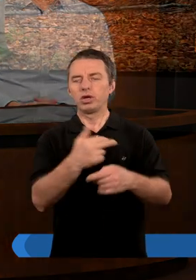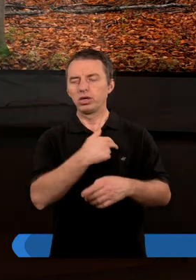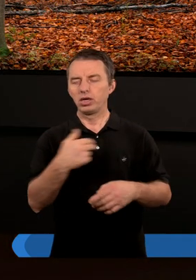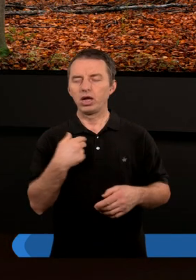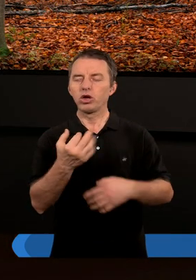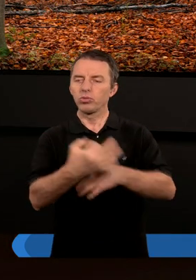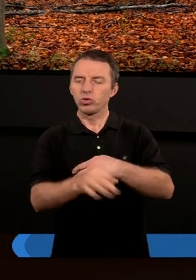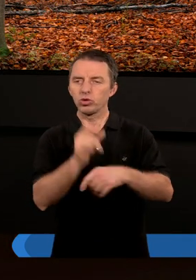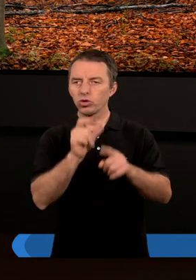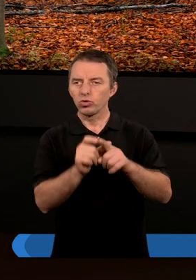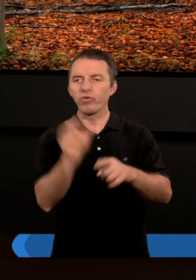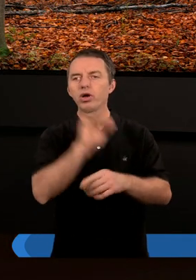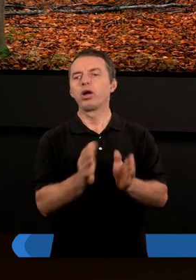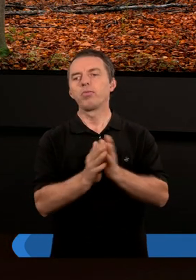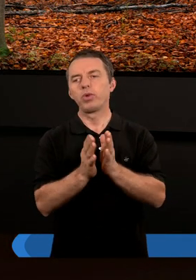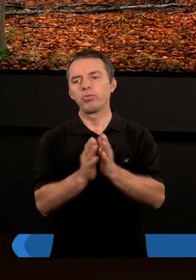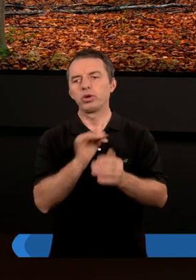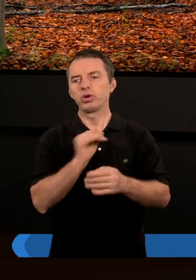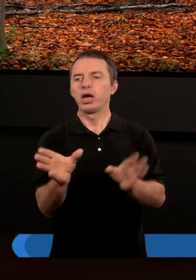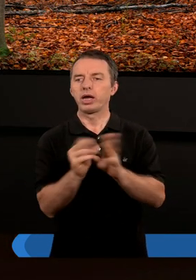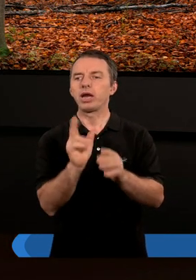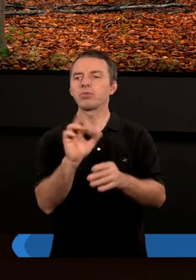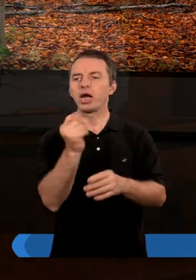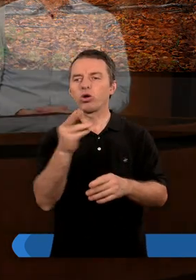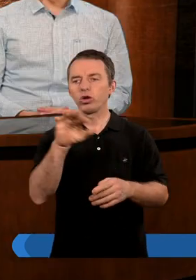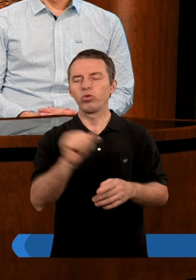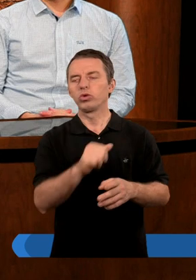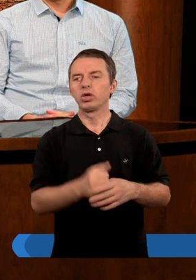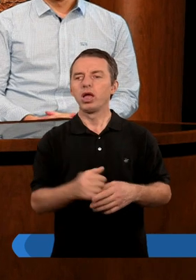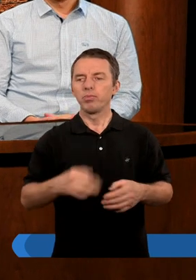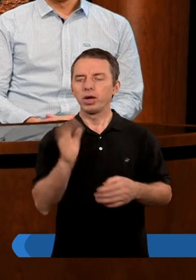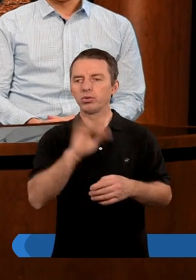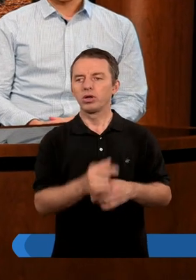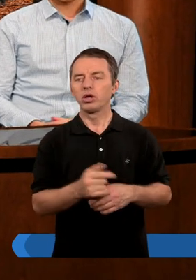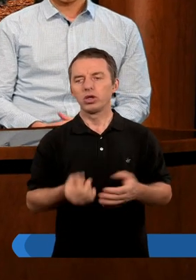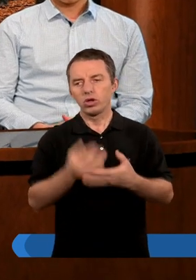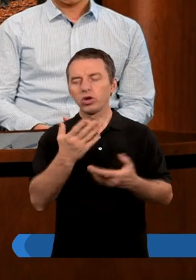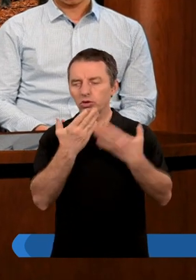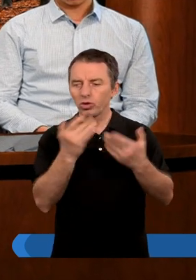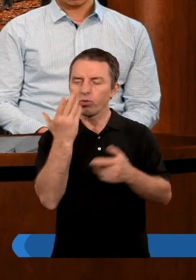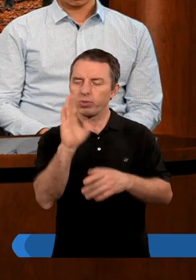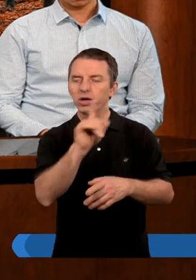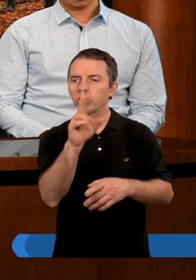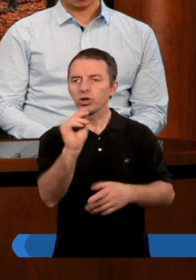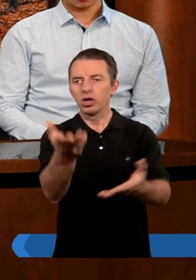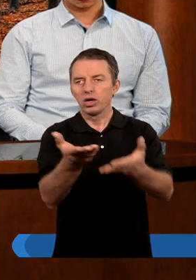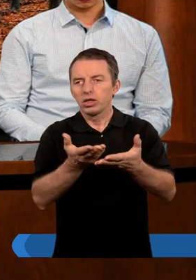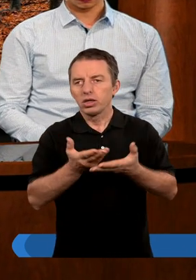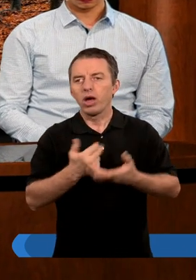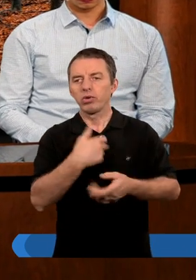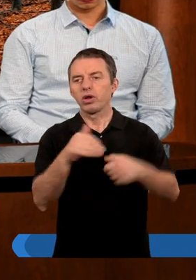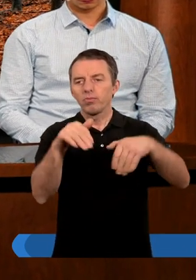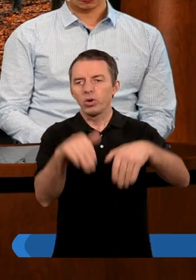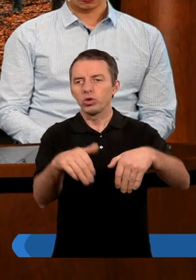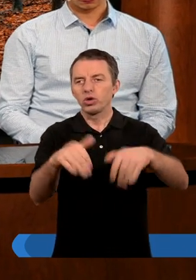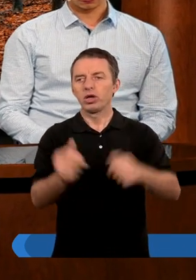przed naszym studium Słowa Bożego pomodlimy się razem z Karoliną. Panie Boże drogi, dziękuję Ci za to, że dałeś nam